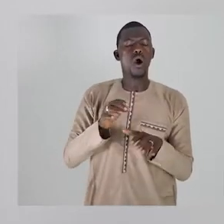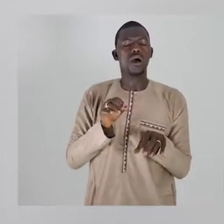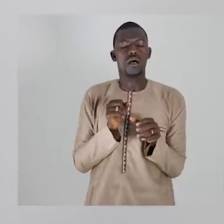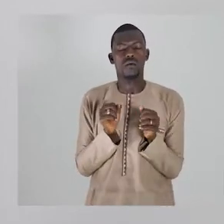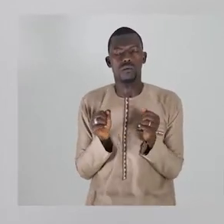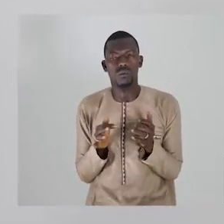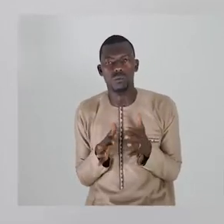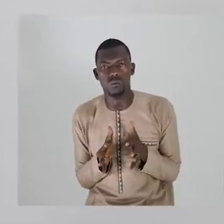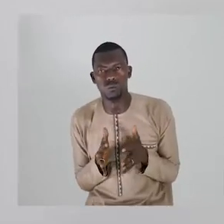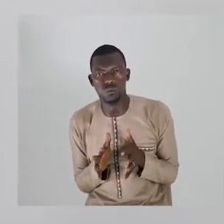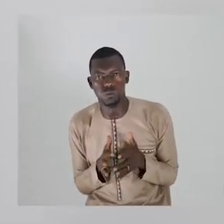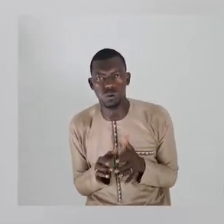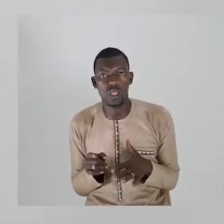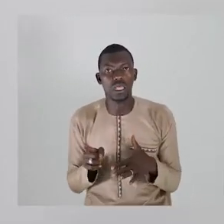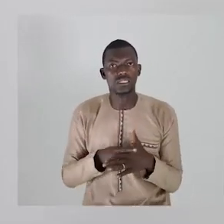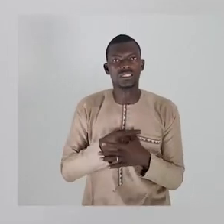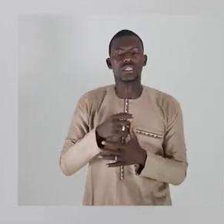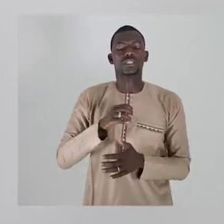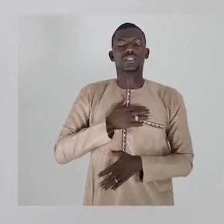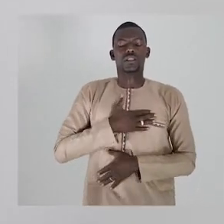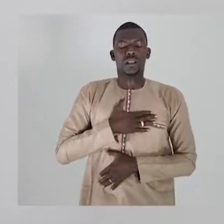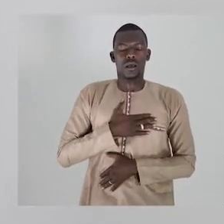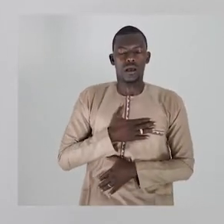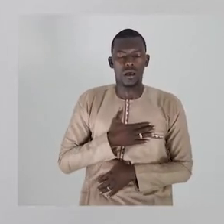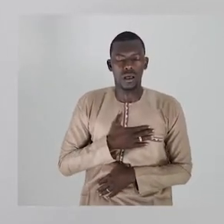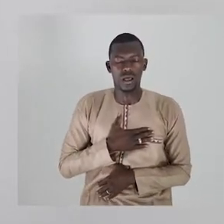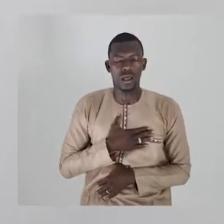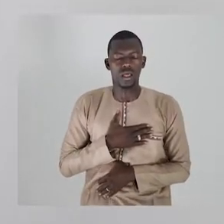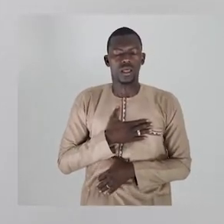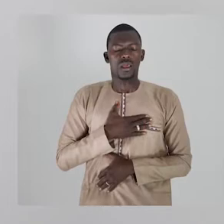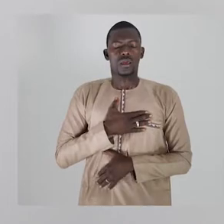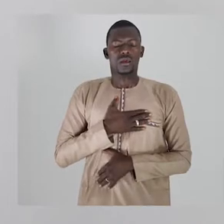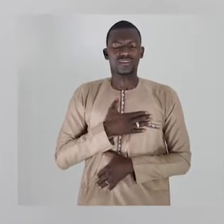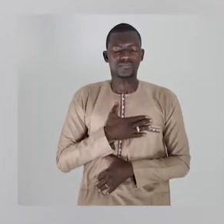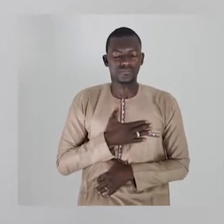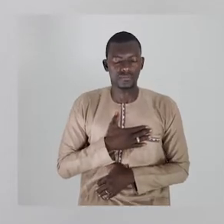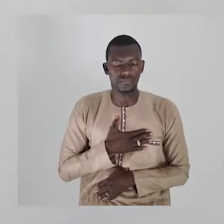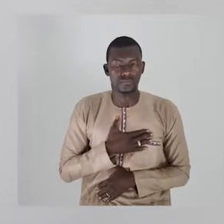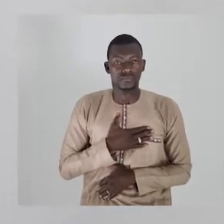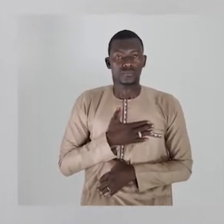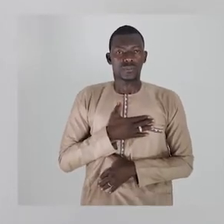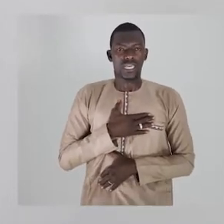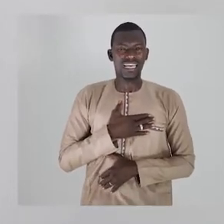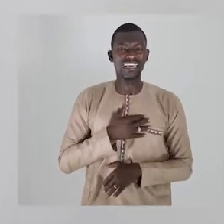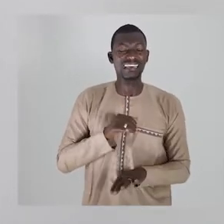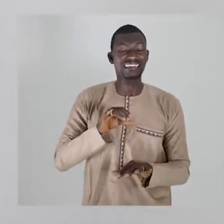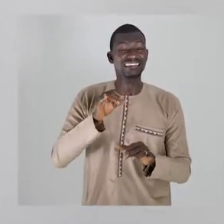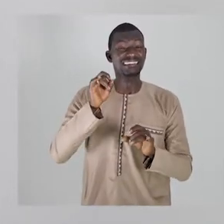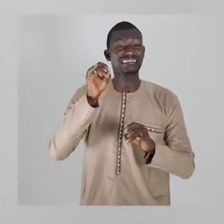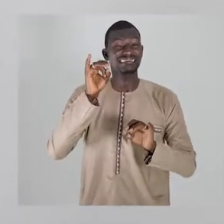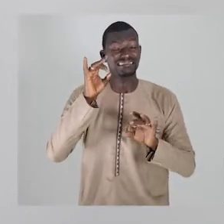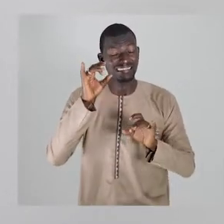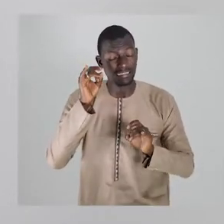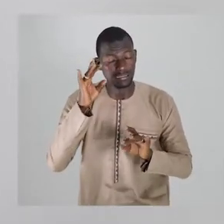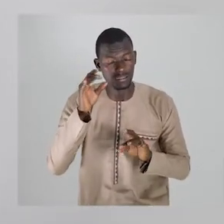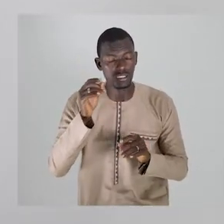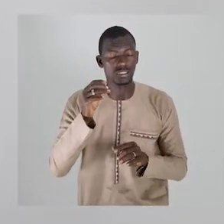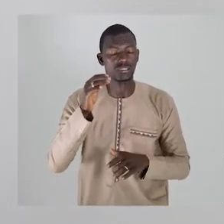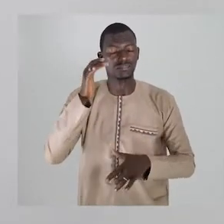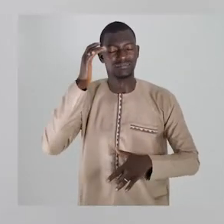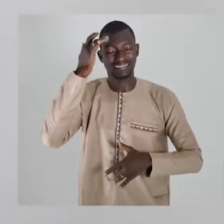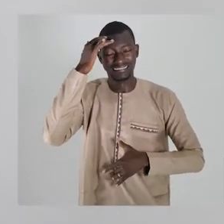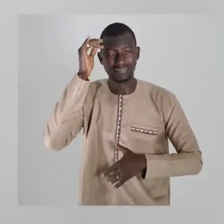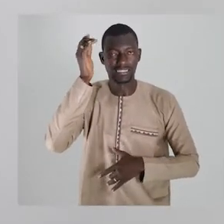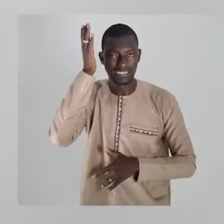manu babaji ka sumutoku. Panukana anate kachimo. Mba nukana nanumanjumu panu tisa wati ya nosani. Pambu